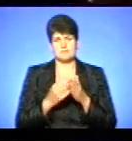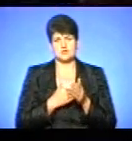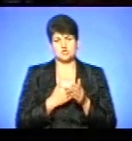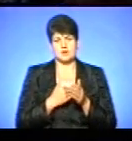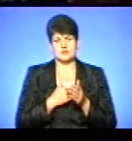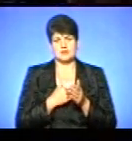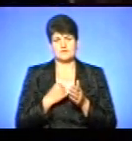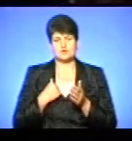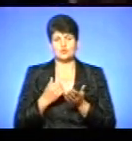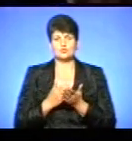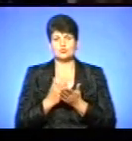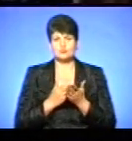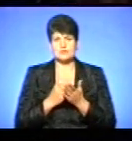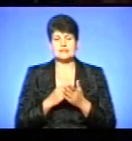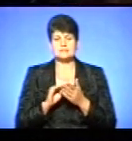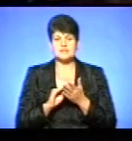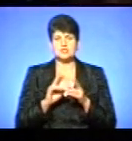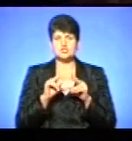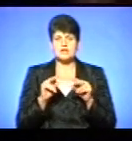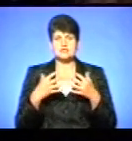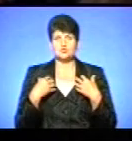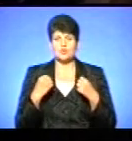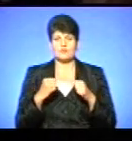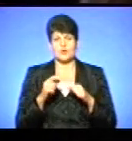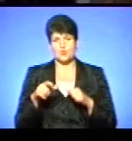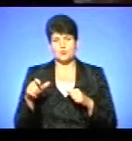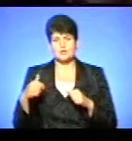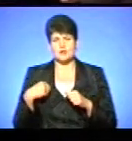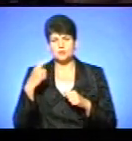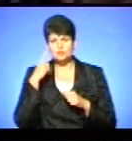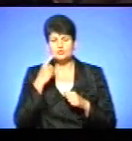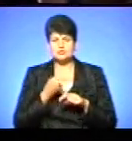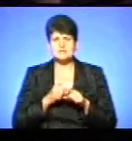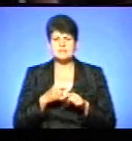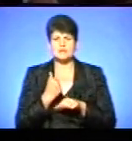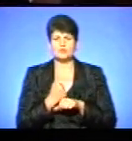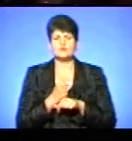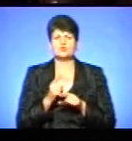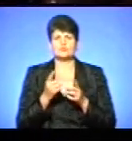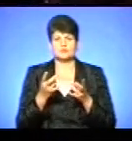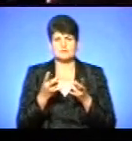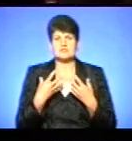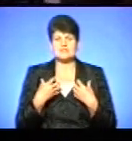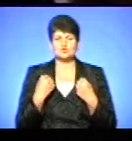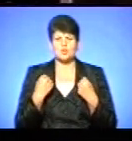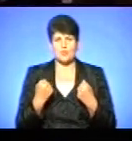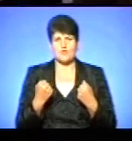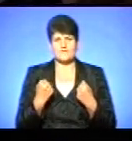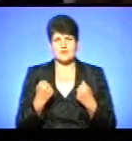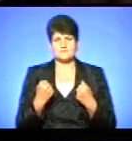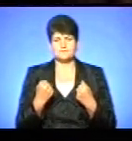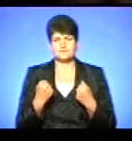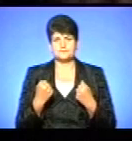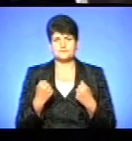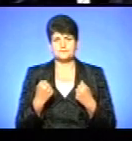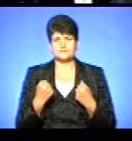«Дитина написала щастя і здоров'я людям. Я думаю, що це правильно. Найголовніше, що потрібно. Здоров'я перше мало б